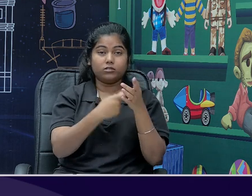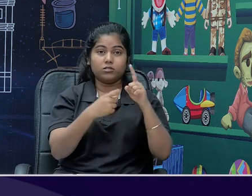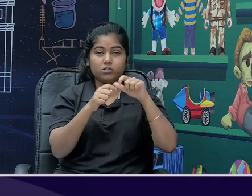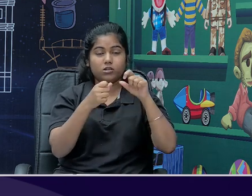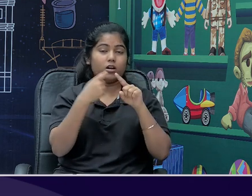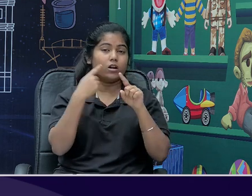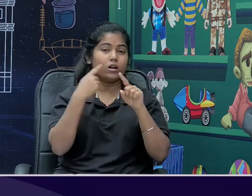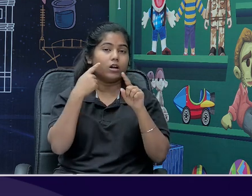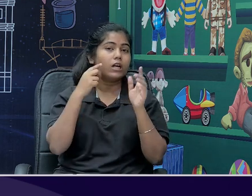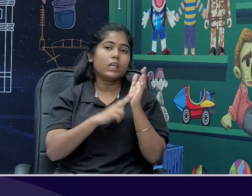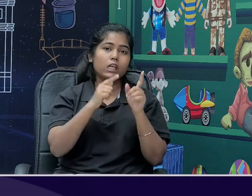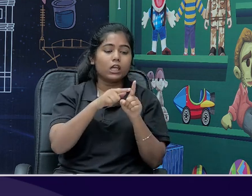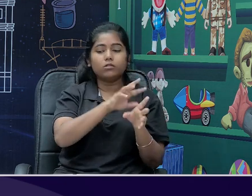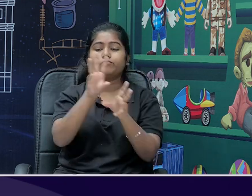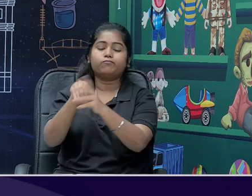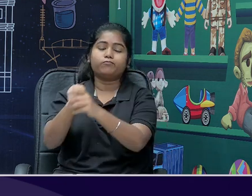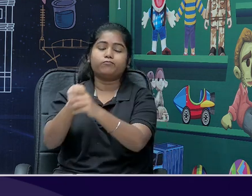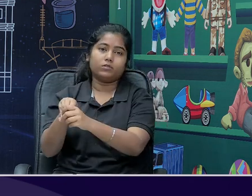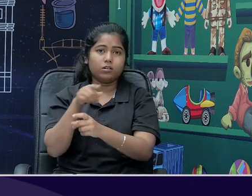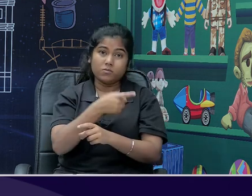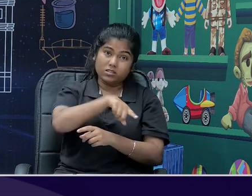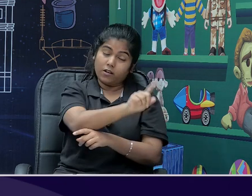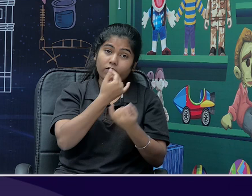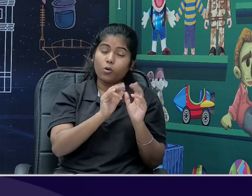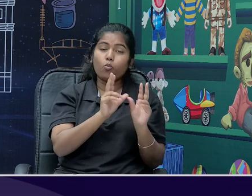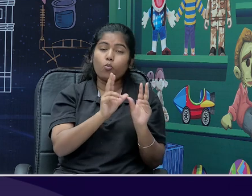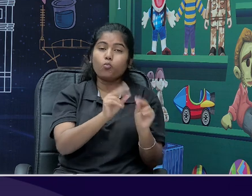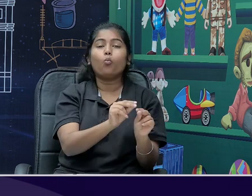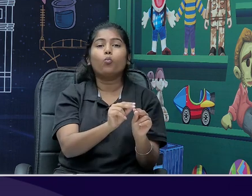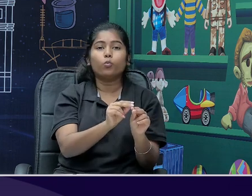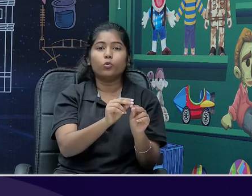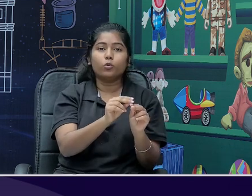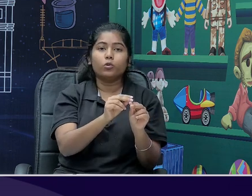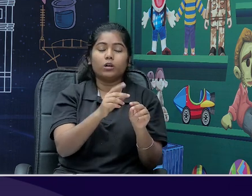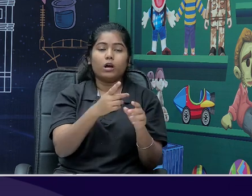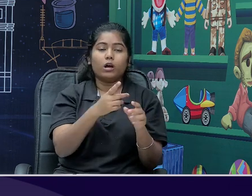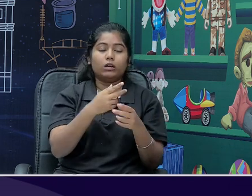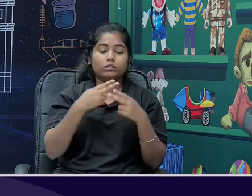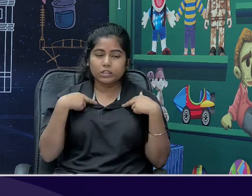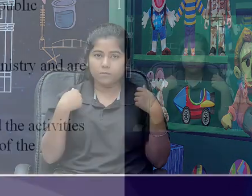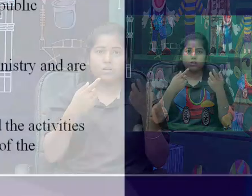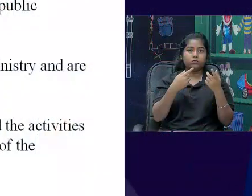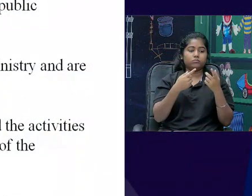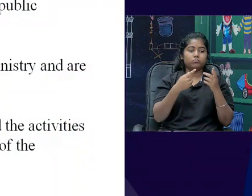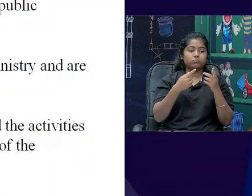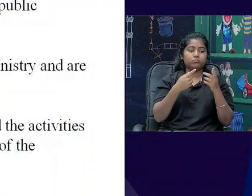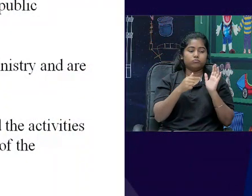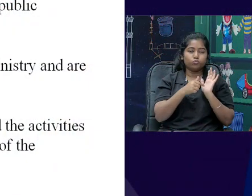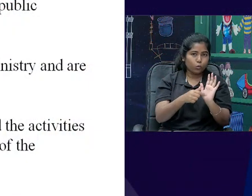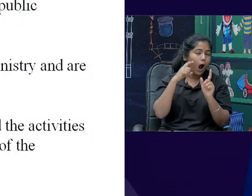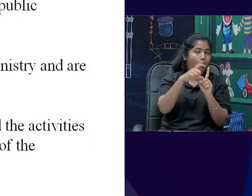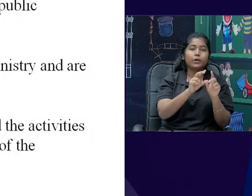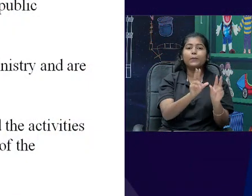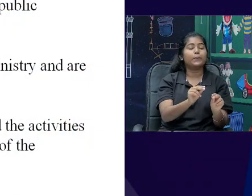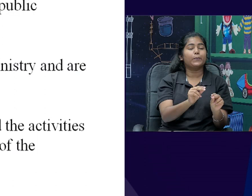और freedom नहीं रहती, and they are not independent legal entities. बच्चों हमने company के बारे में पढ़ा है,